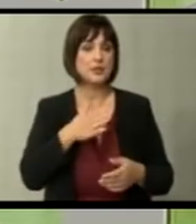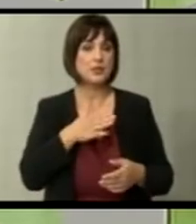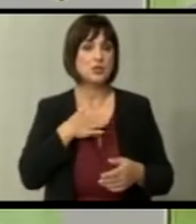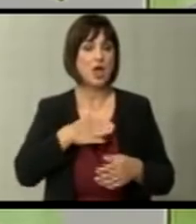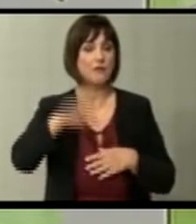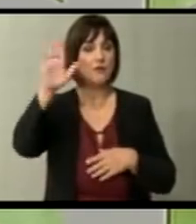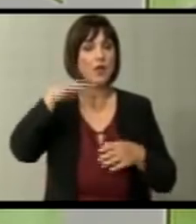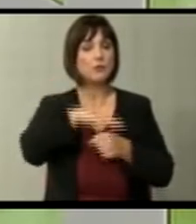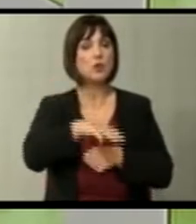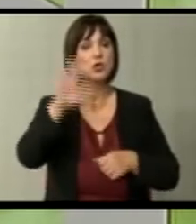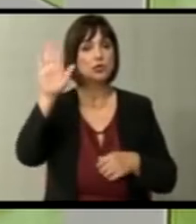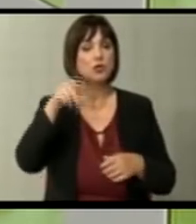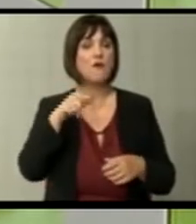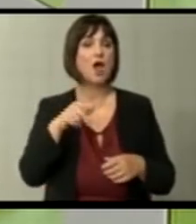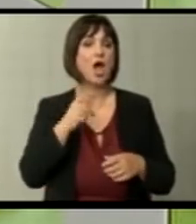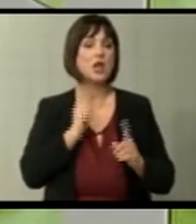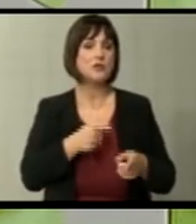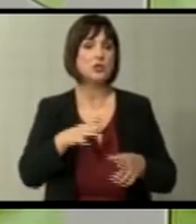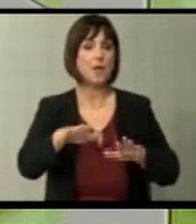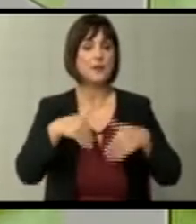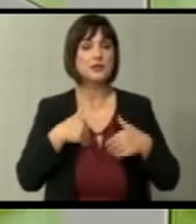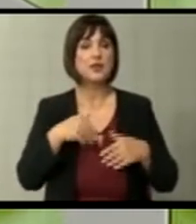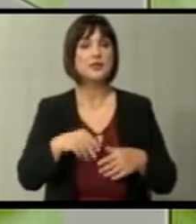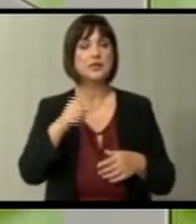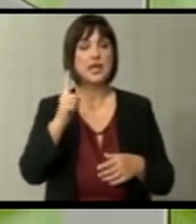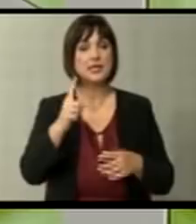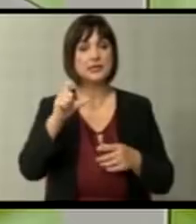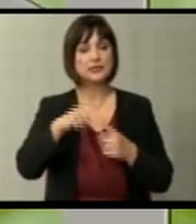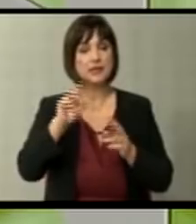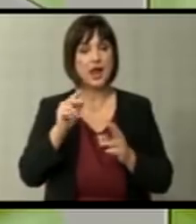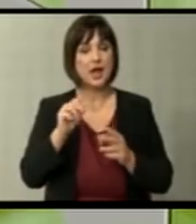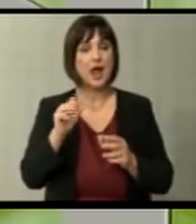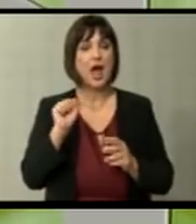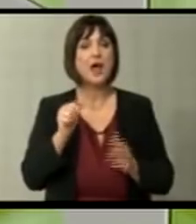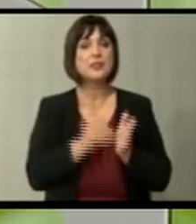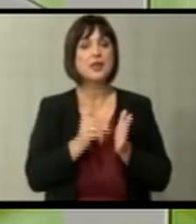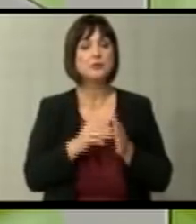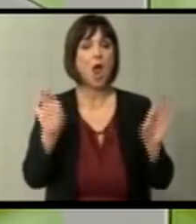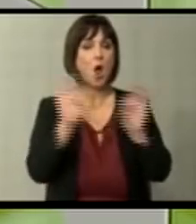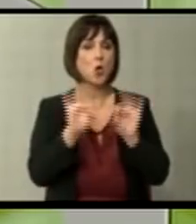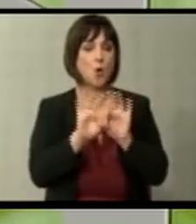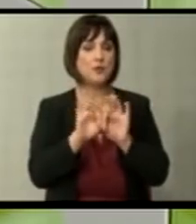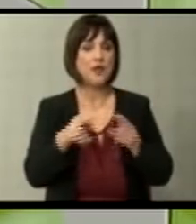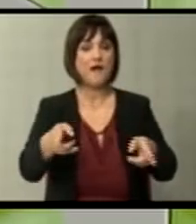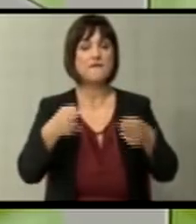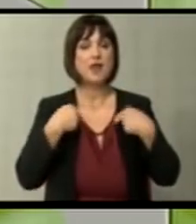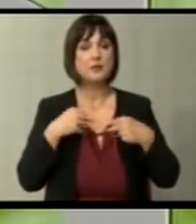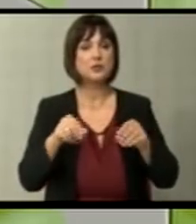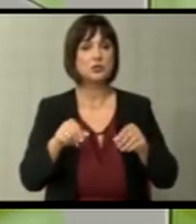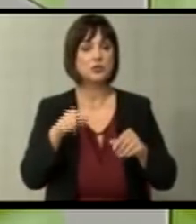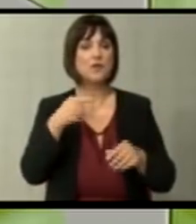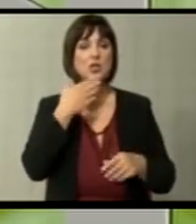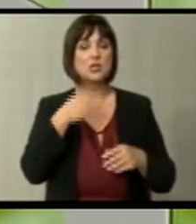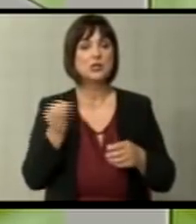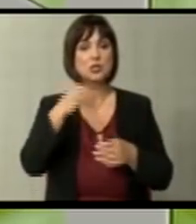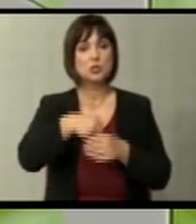антифашистишка револуција и преземањето на истра требаше како компензација враќање на имотите надомесна